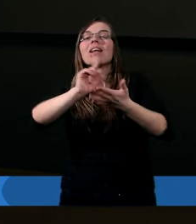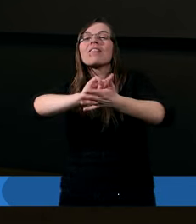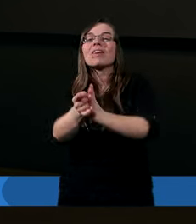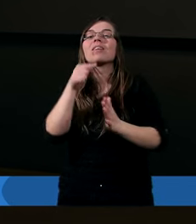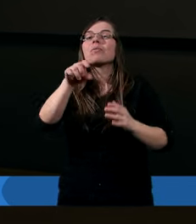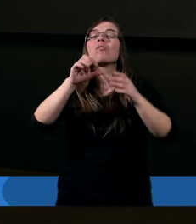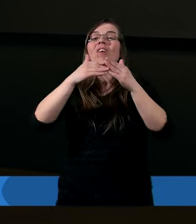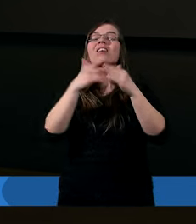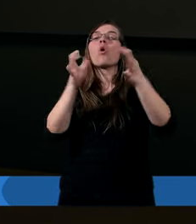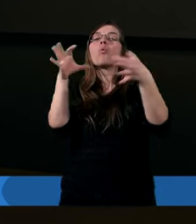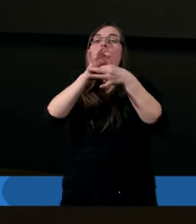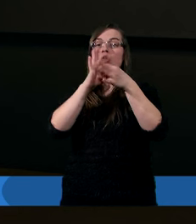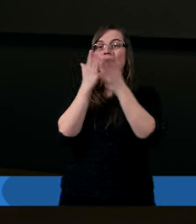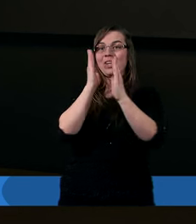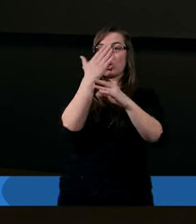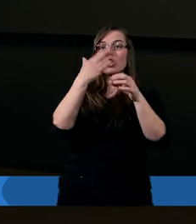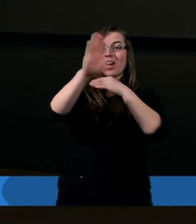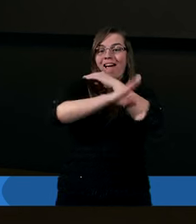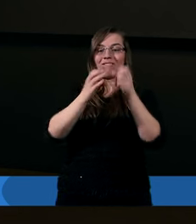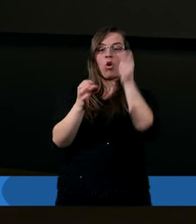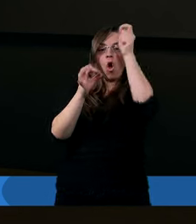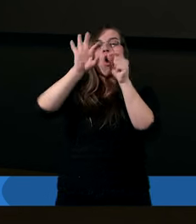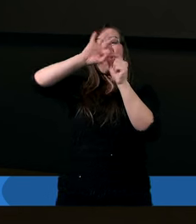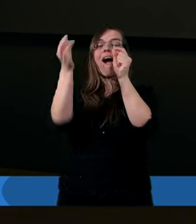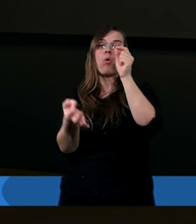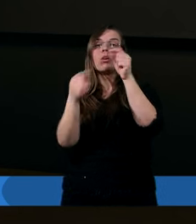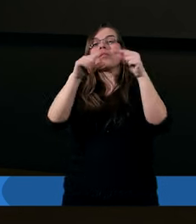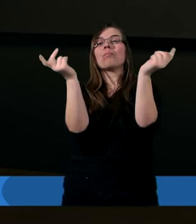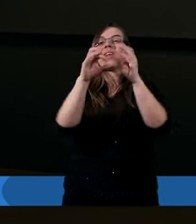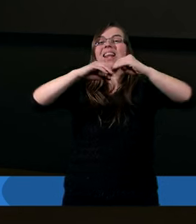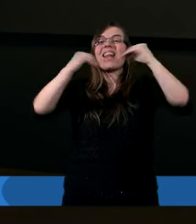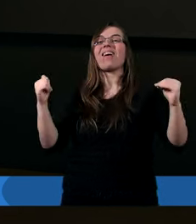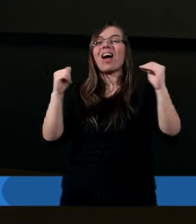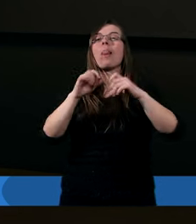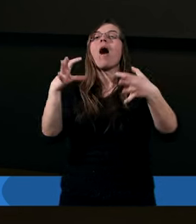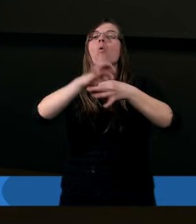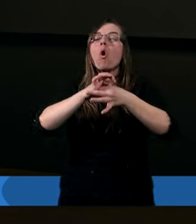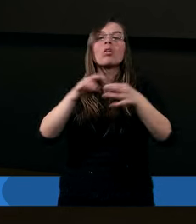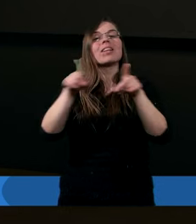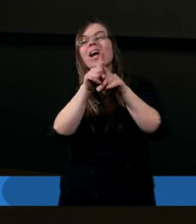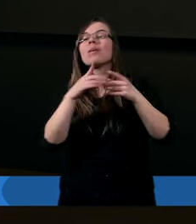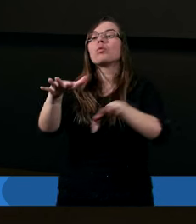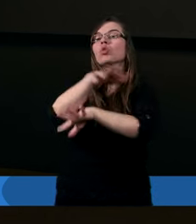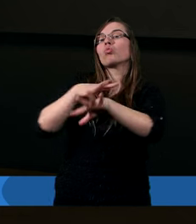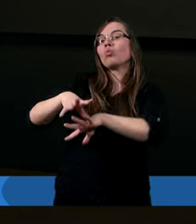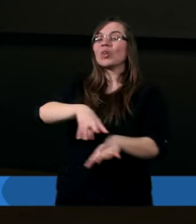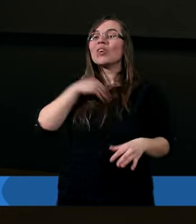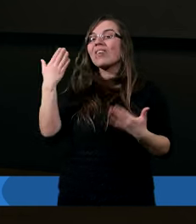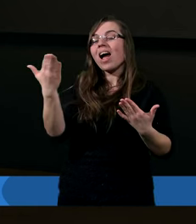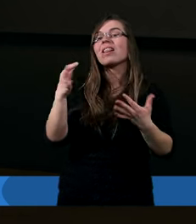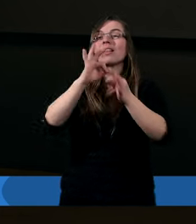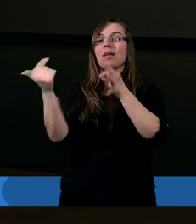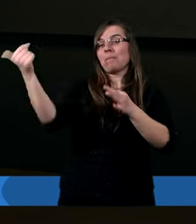przerwania tej łączności. I Chrystus tutaj zwraca uwagę, że Duch Święty, gdy przyjdzie,